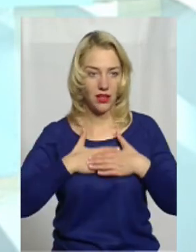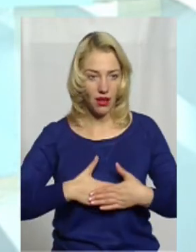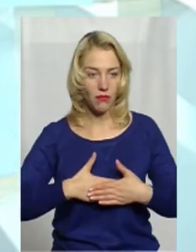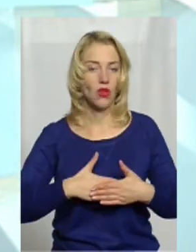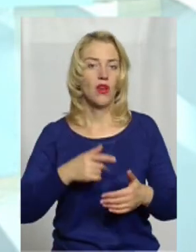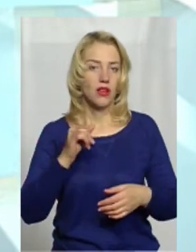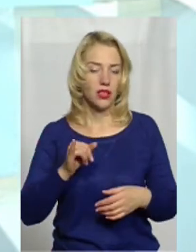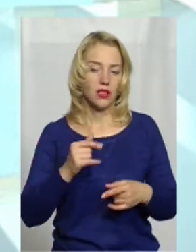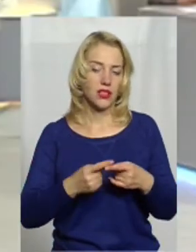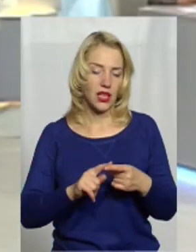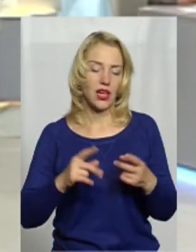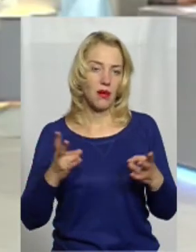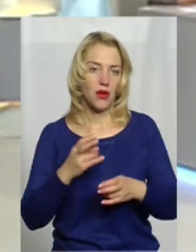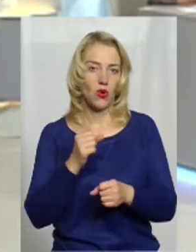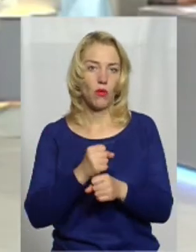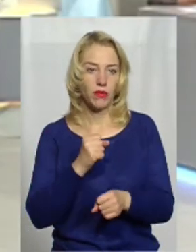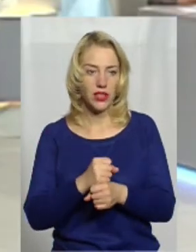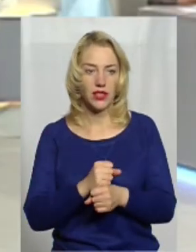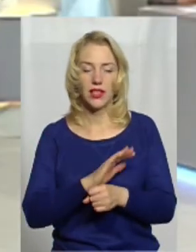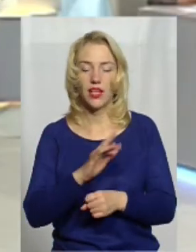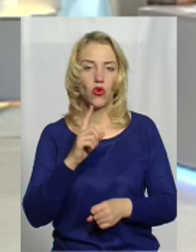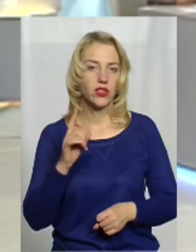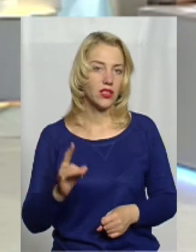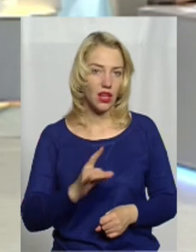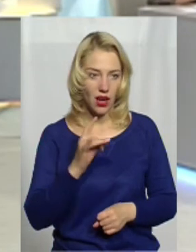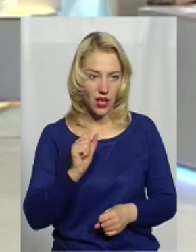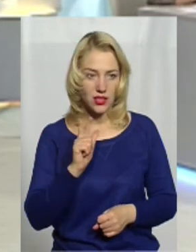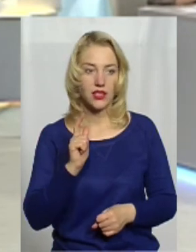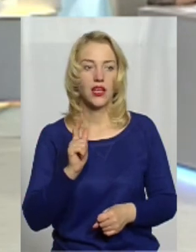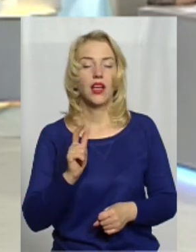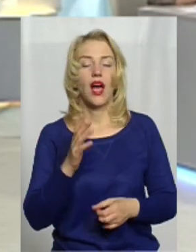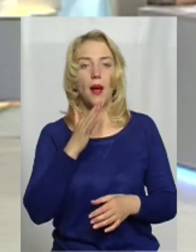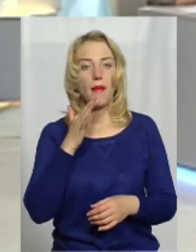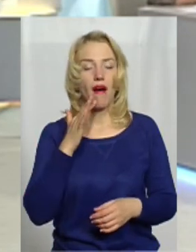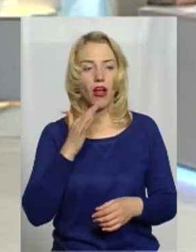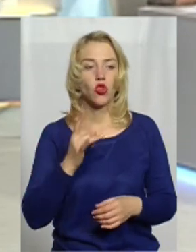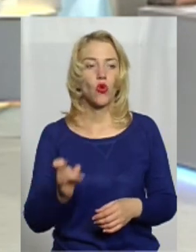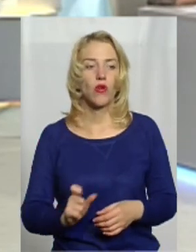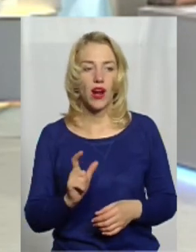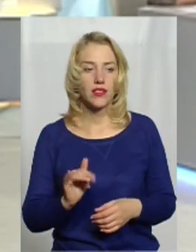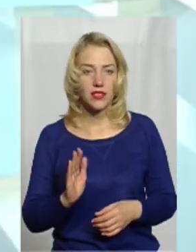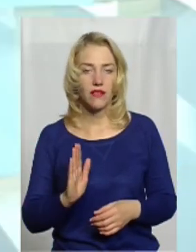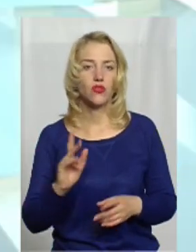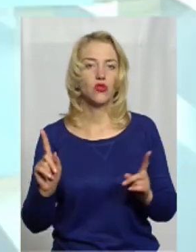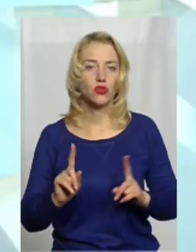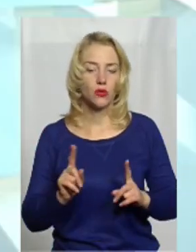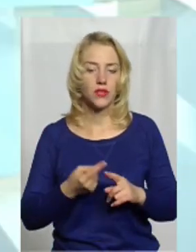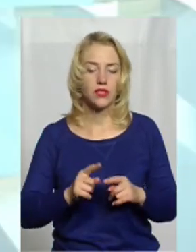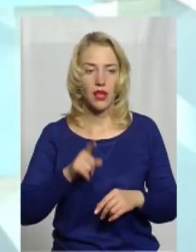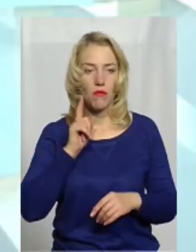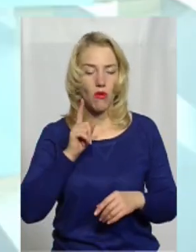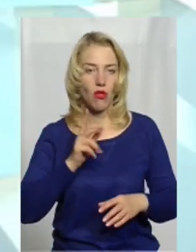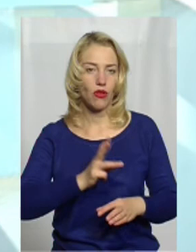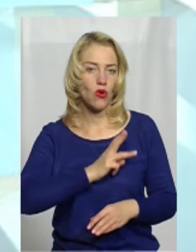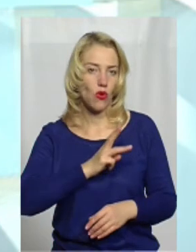я розумію, що це треба робити, і не один раз, а багато разів, щоб ця молодь горіла і хотіла